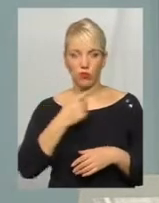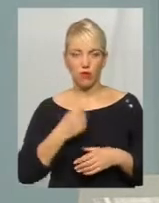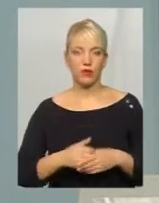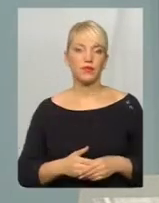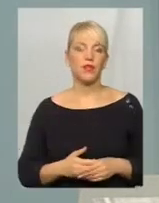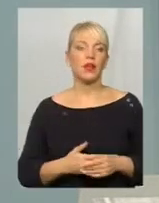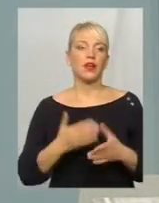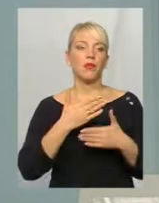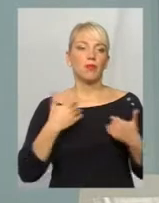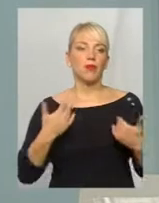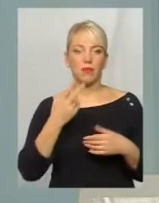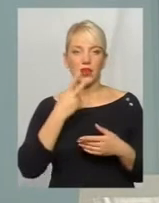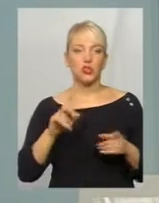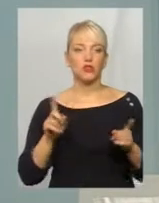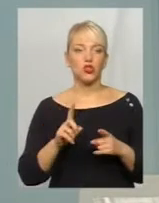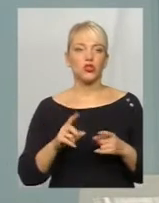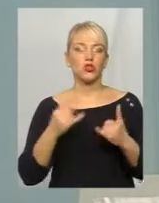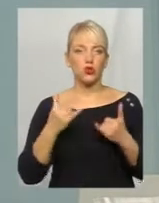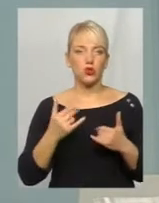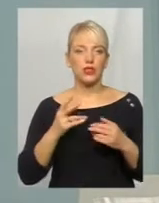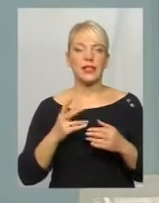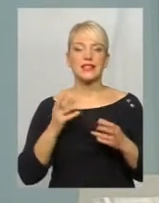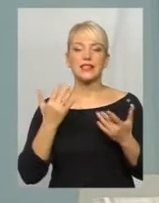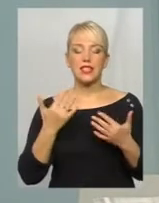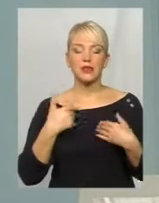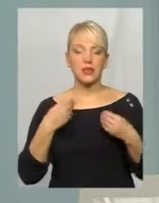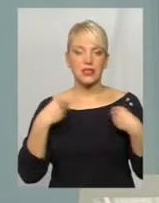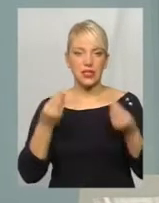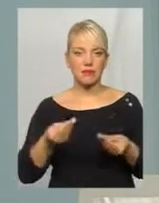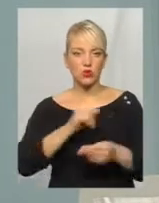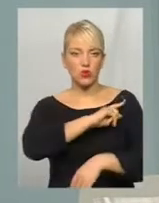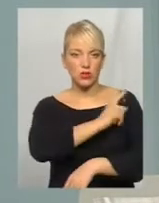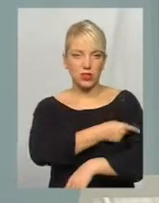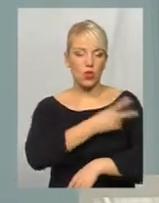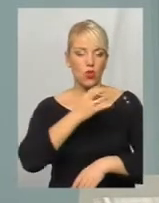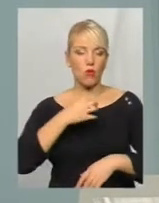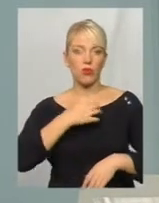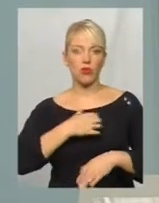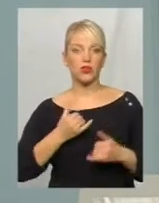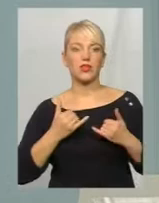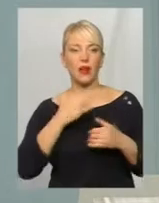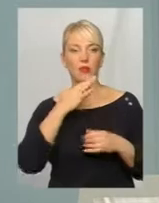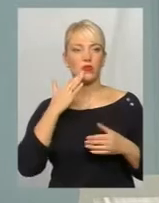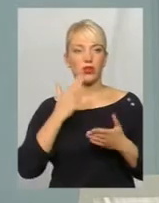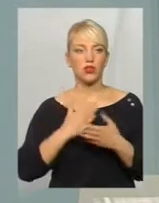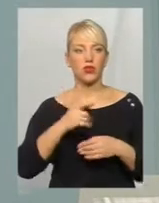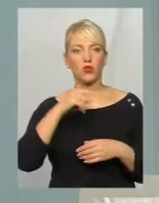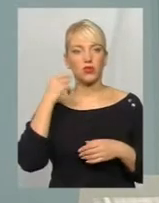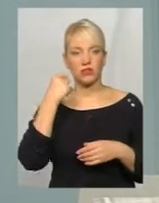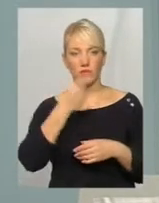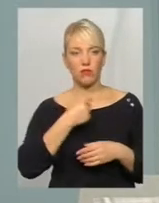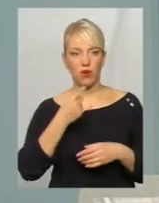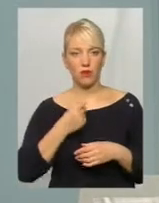Ми бачимо, що сьогодні все ж таки, скільки ми не докладаємо зусиль, а все ж таки пріоритетом для багатьох є мова російська.